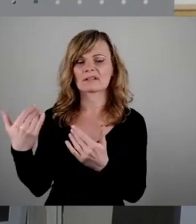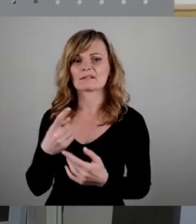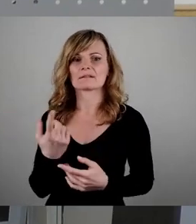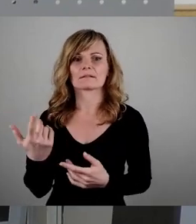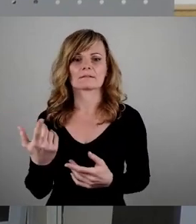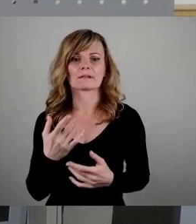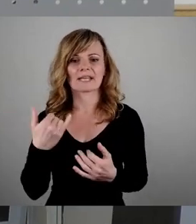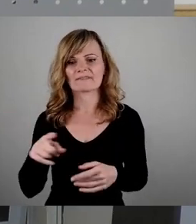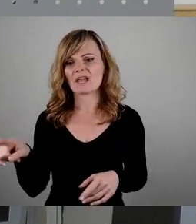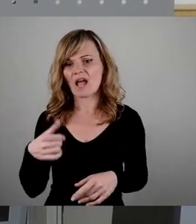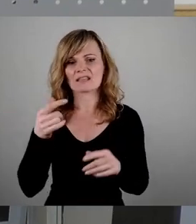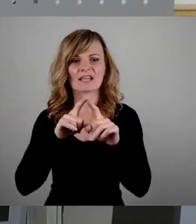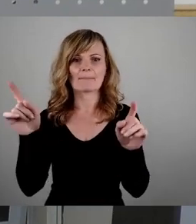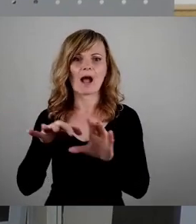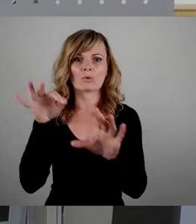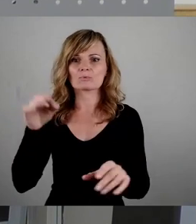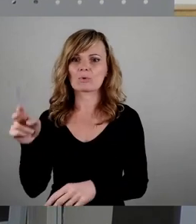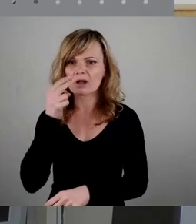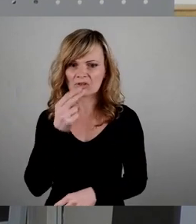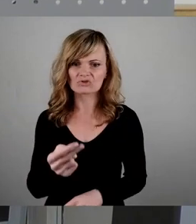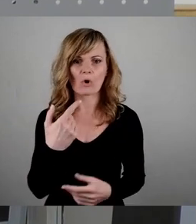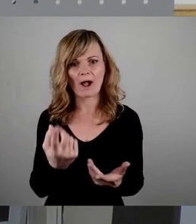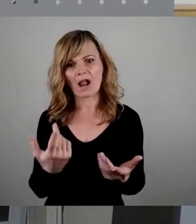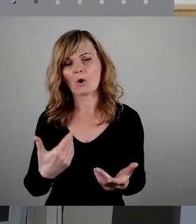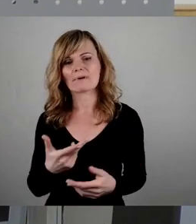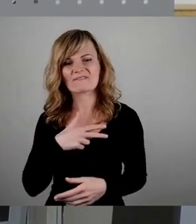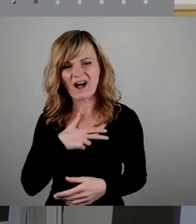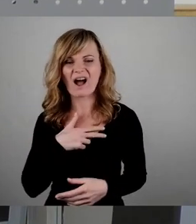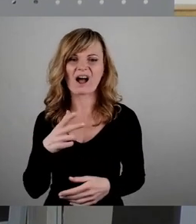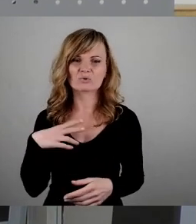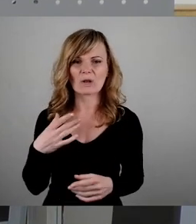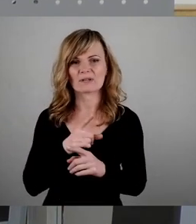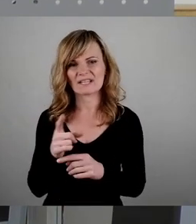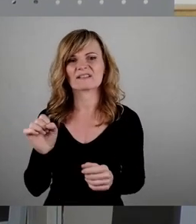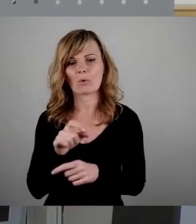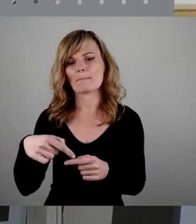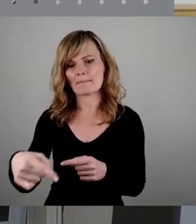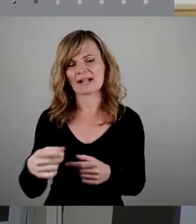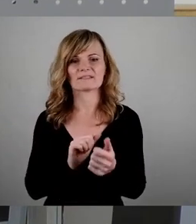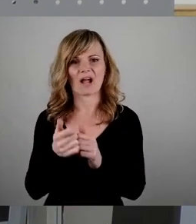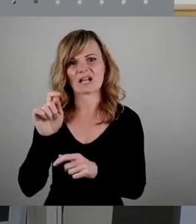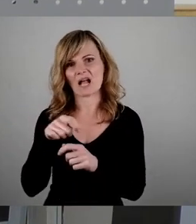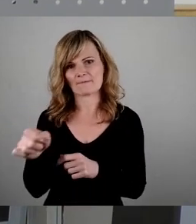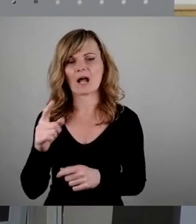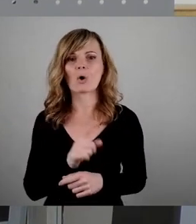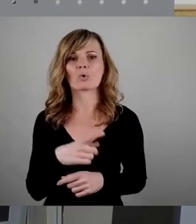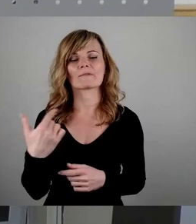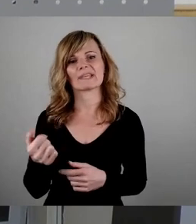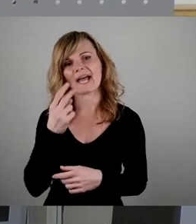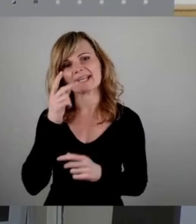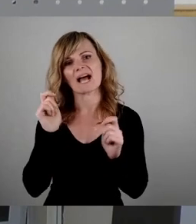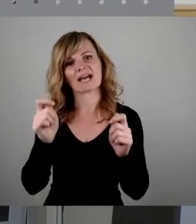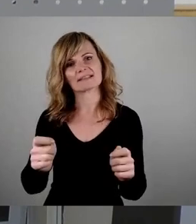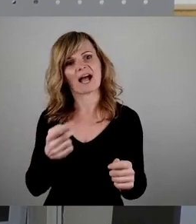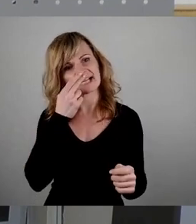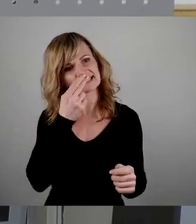getrieben werden, unerwicht davon, ob das Problem wirklich aktuell und virulent ist. Passend dazu natürlich auch ein Schaufensterantrag, der problematisiert, aber